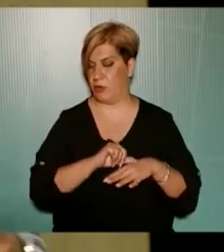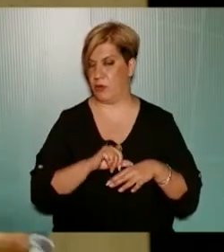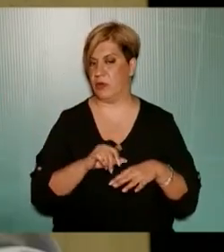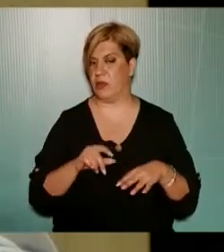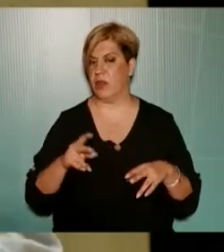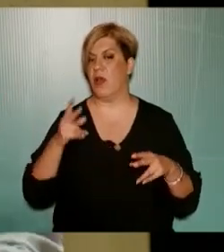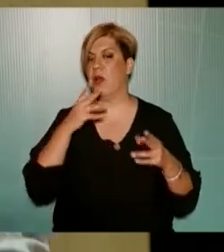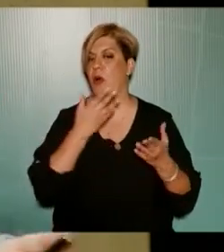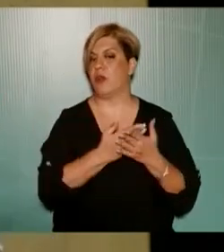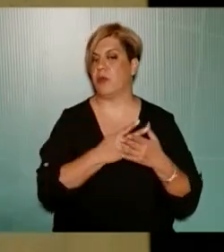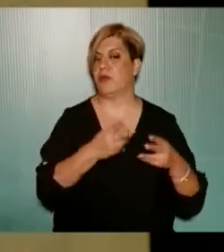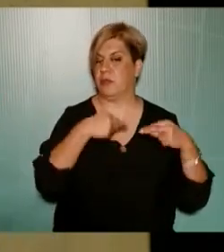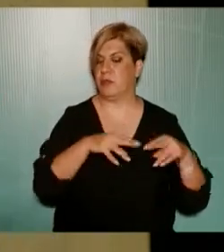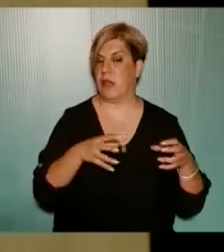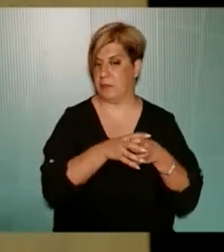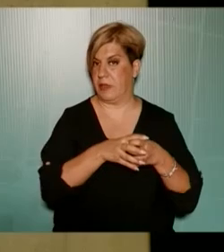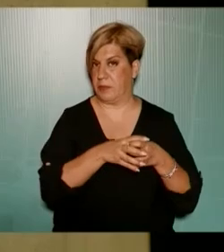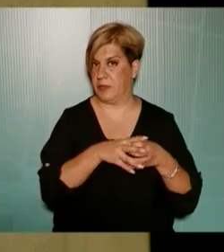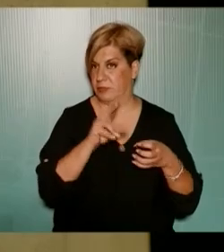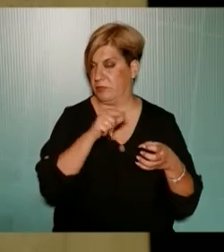τριμελής επιτροπής παραλαβής κτλ